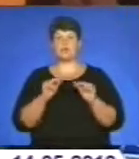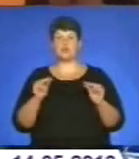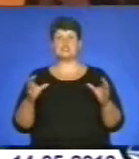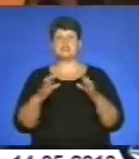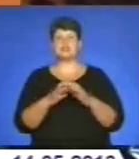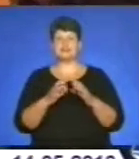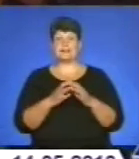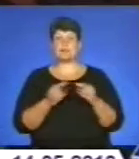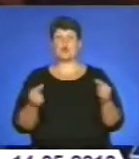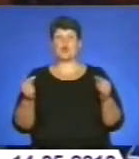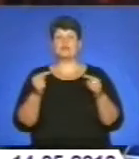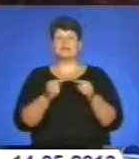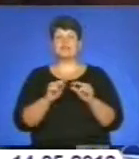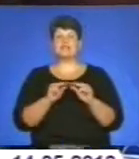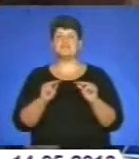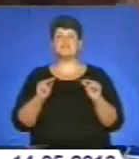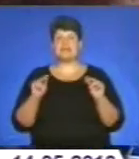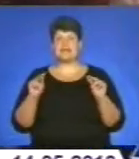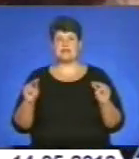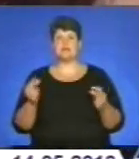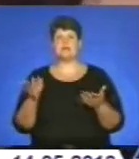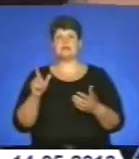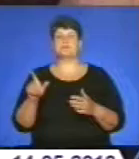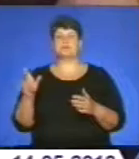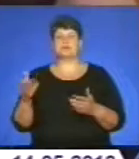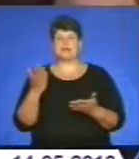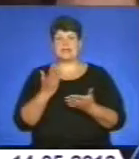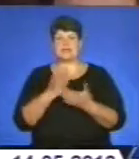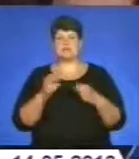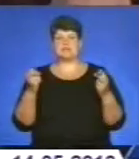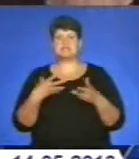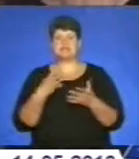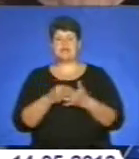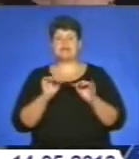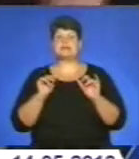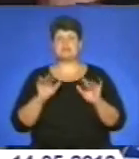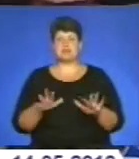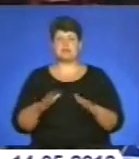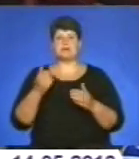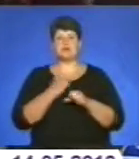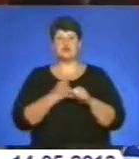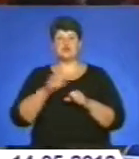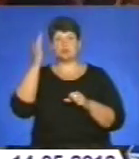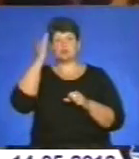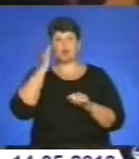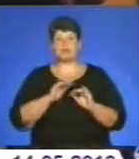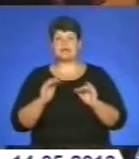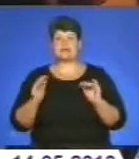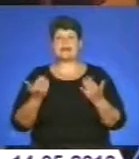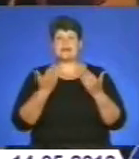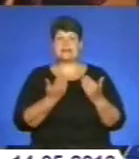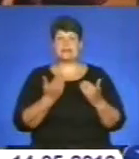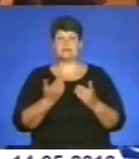все конкретних вчителів, які мусять бути фанатиками своєї справи, з такими обдарованими дітьми, що до їх мотивації,